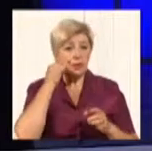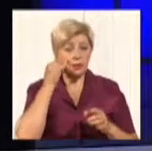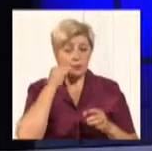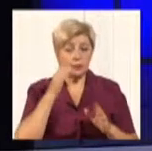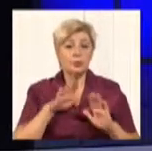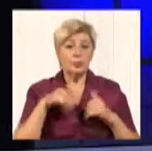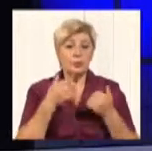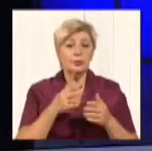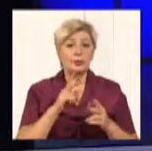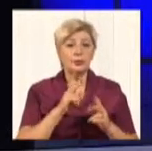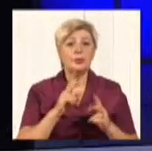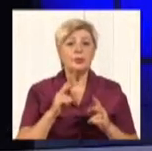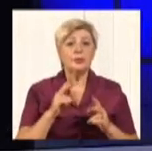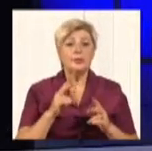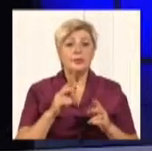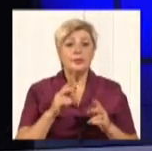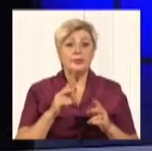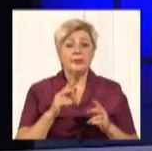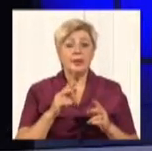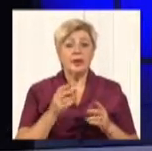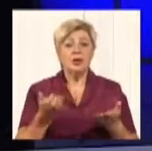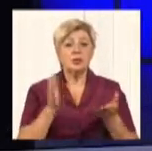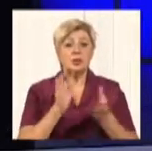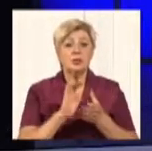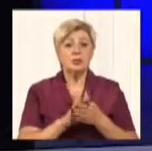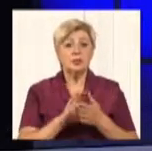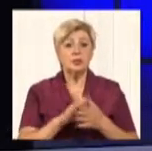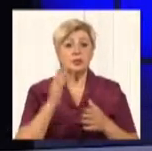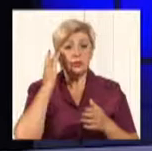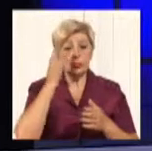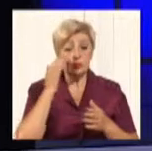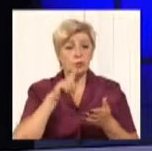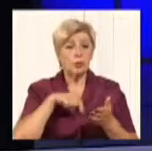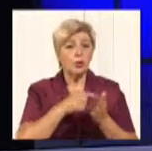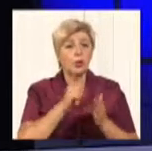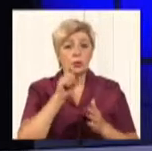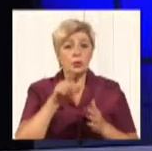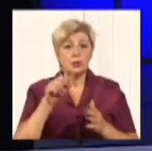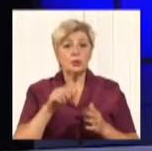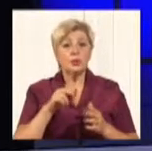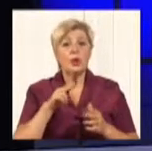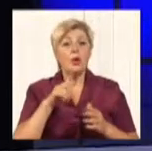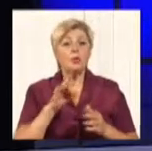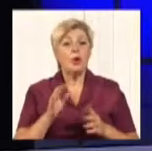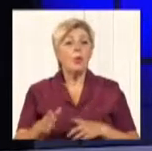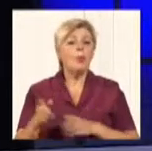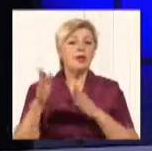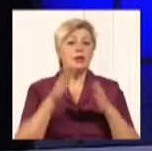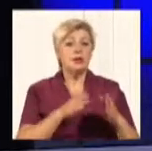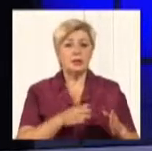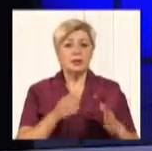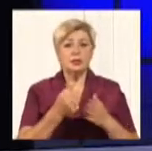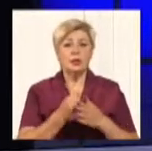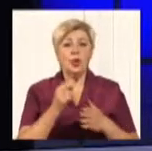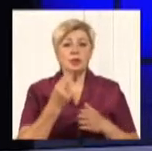поки нам, можливо, хтось набирає ще і дзвонить, ознайомитися з думкою містян про перехід від аналогового на цифрове мовлення. Що